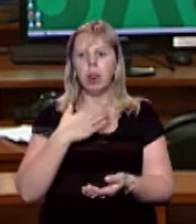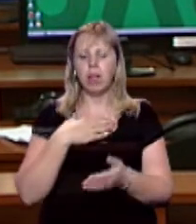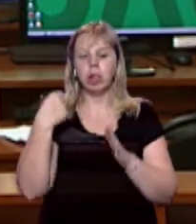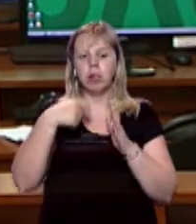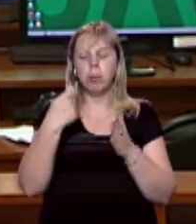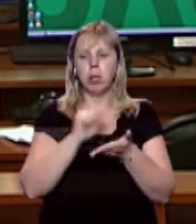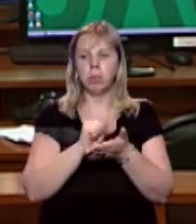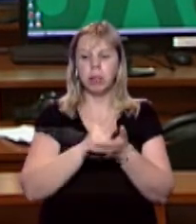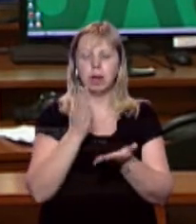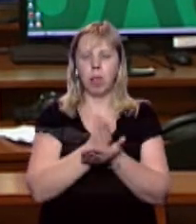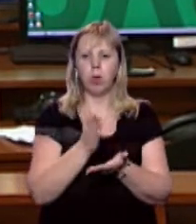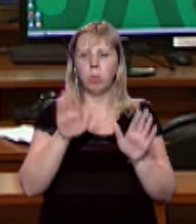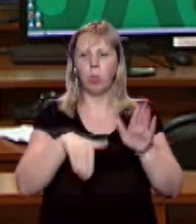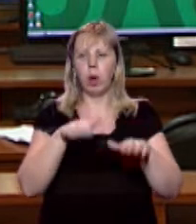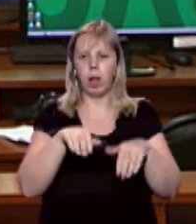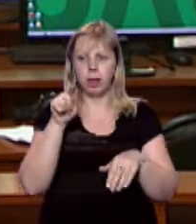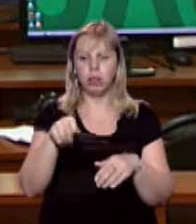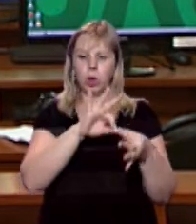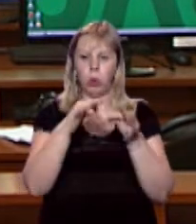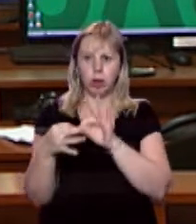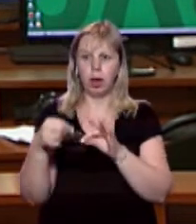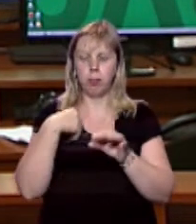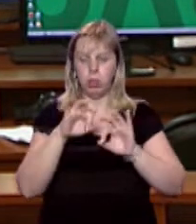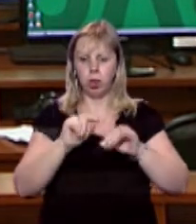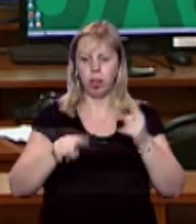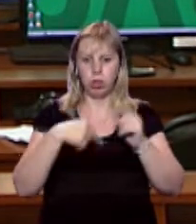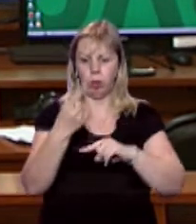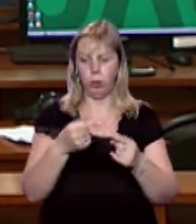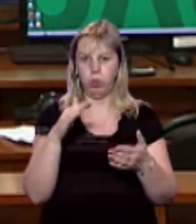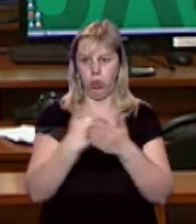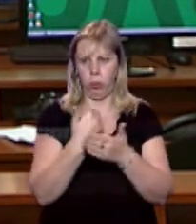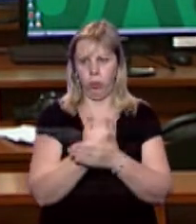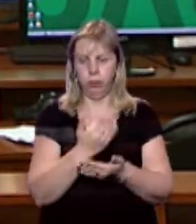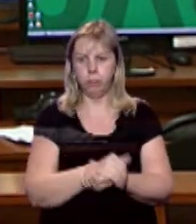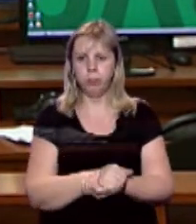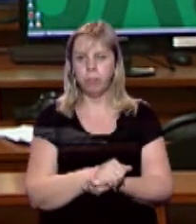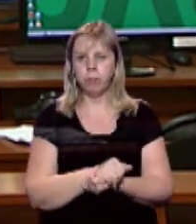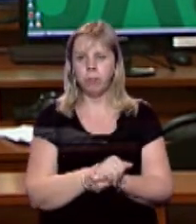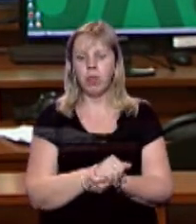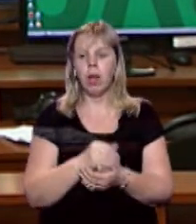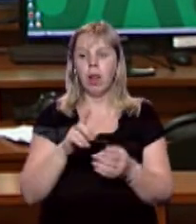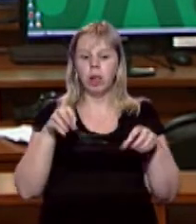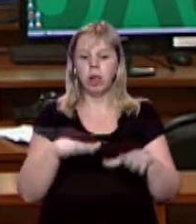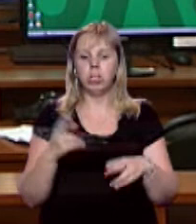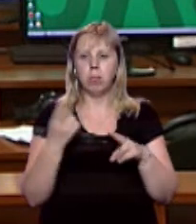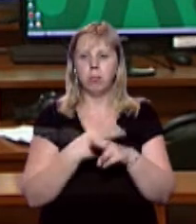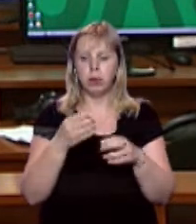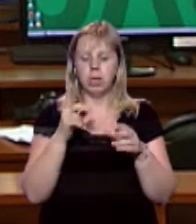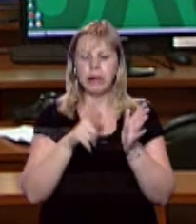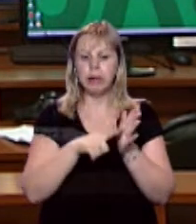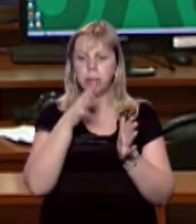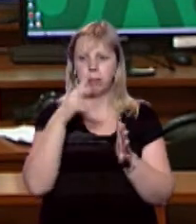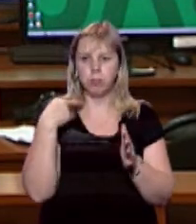знімальна група зараз знаходиться в Мукачеві. Докладніше ми розкажемо в наступних випусках новин. Рішення позбавити волі на сім